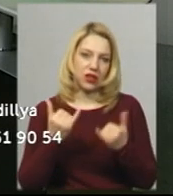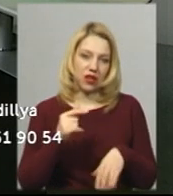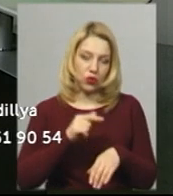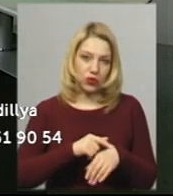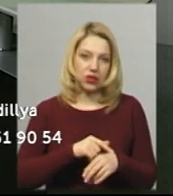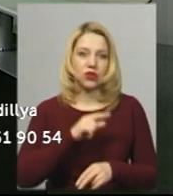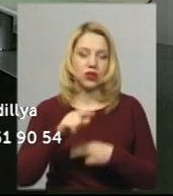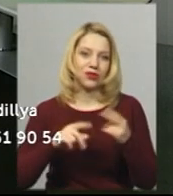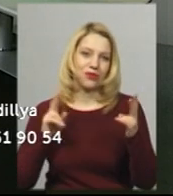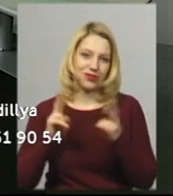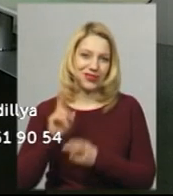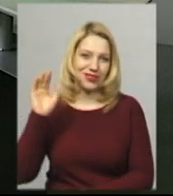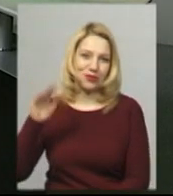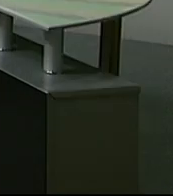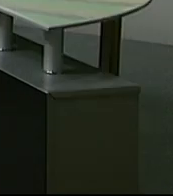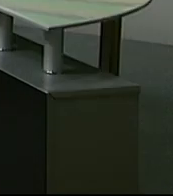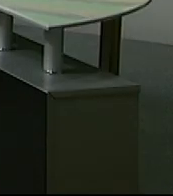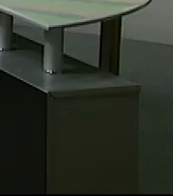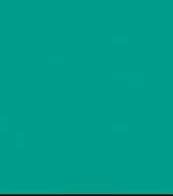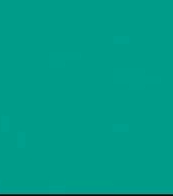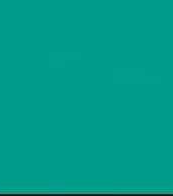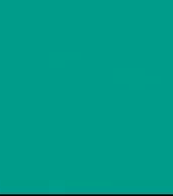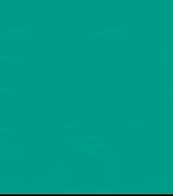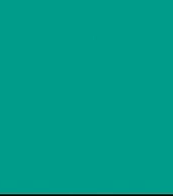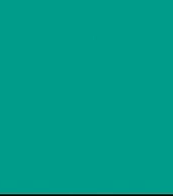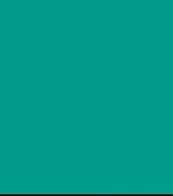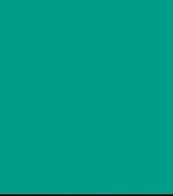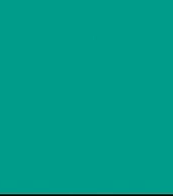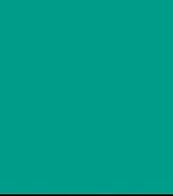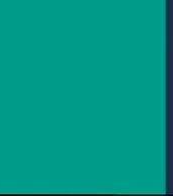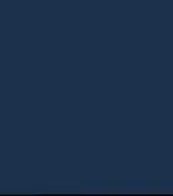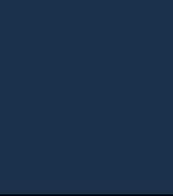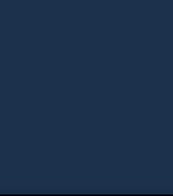Побачимось о 20.30. Дякую